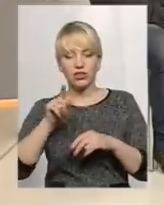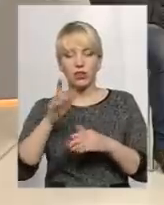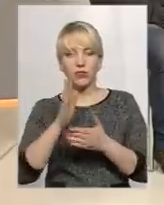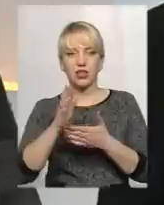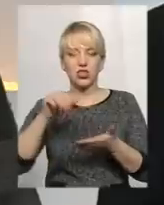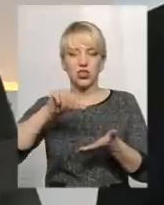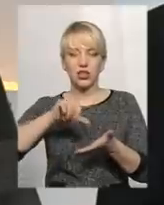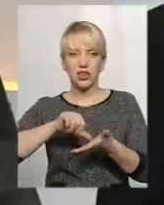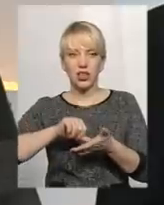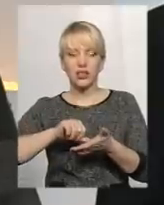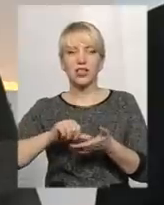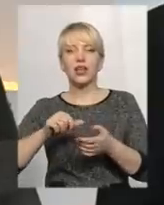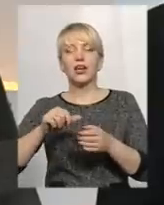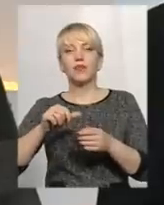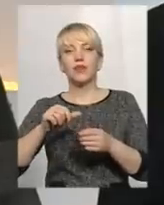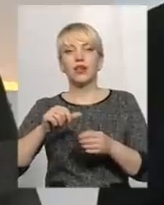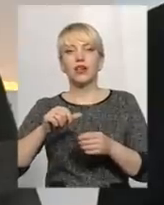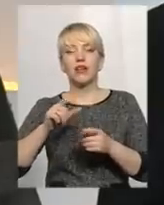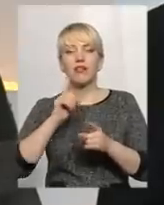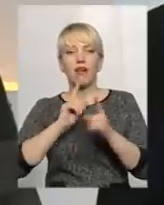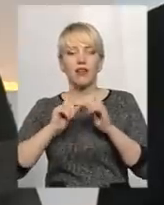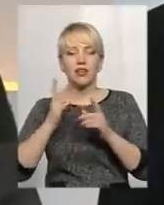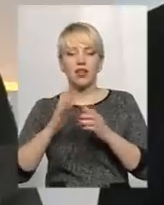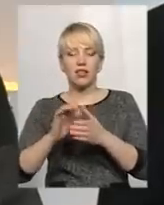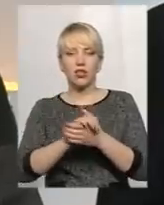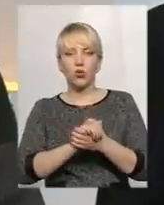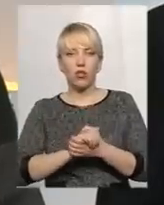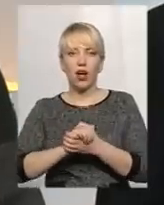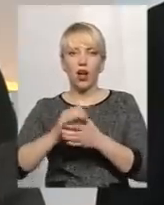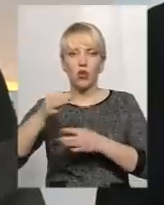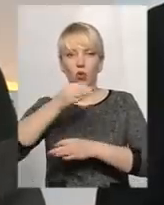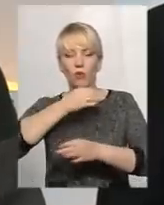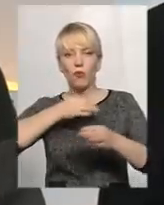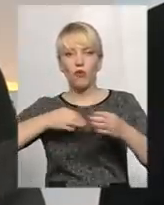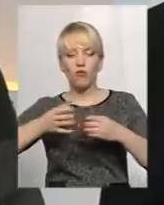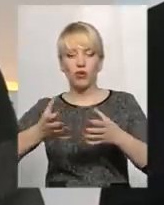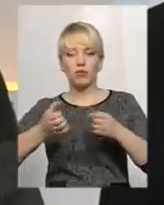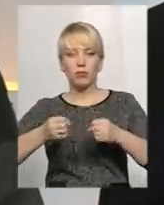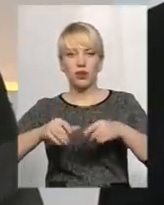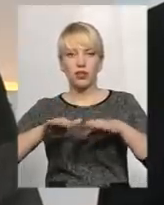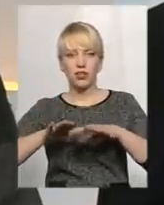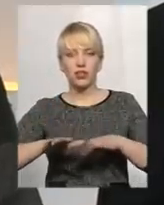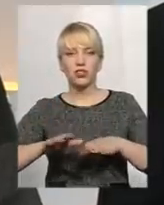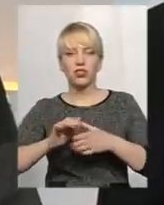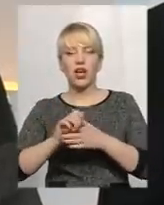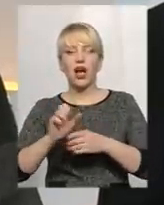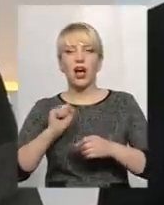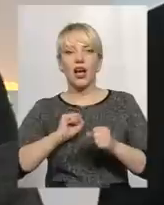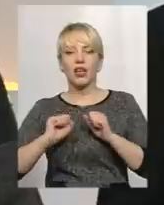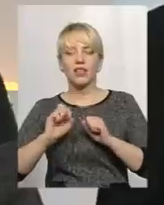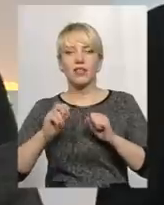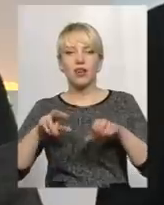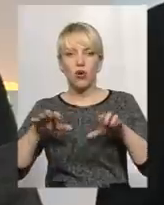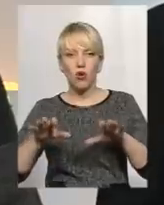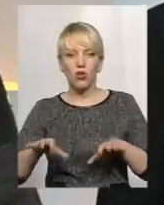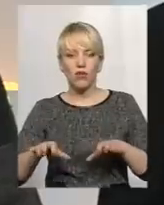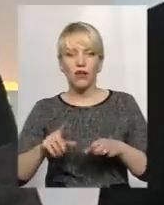Науково-технічної ради, який колегально обговорювали, приймали рішення А керівник як голова, який очолює Науково-технічну